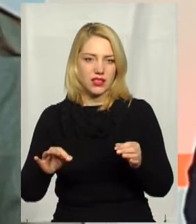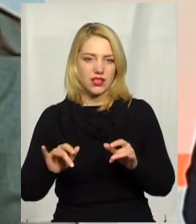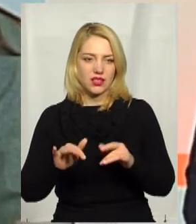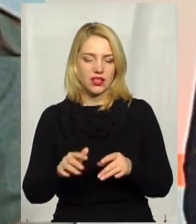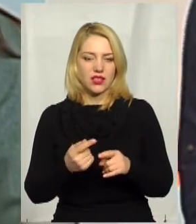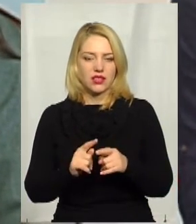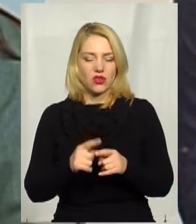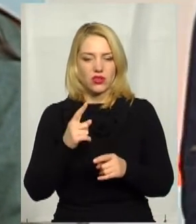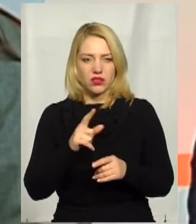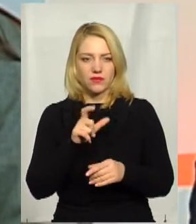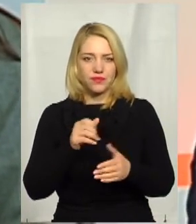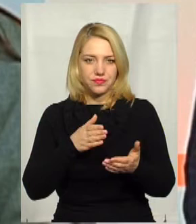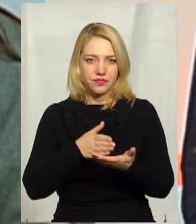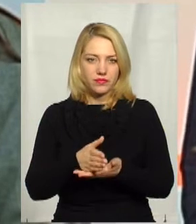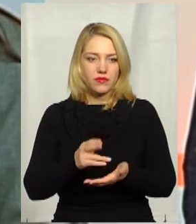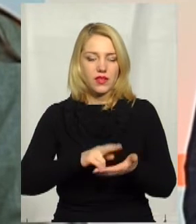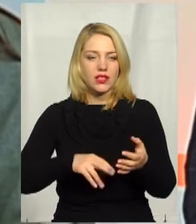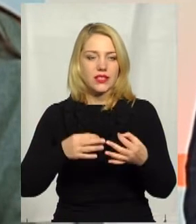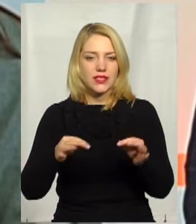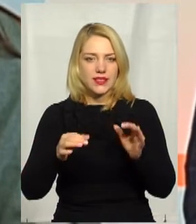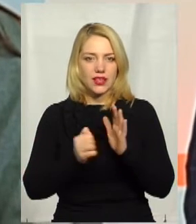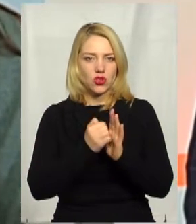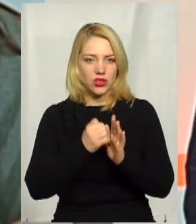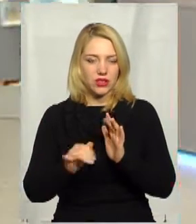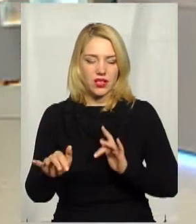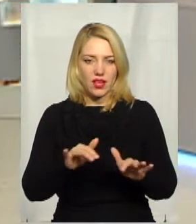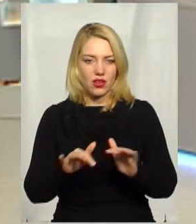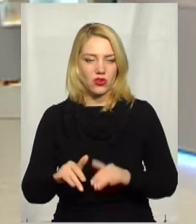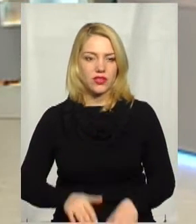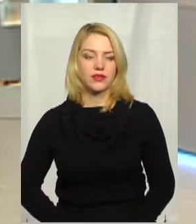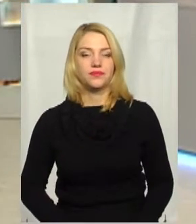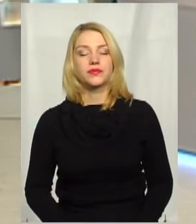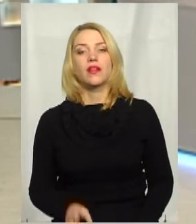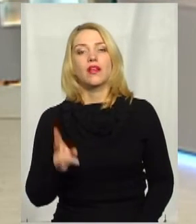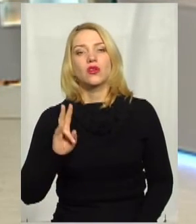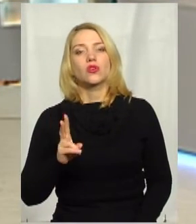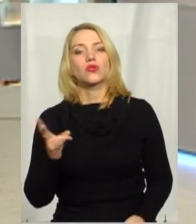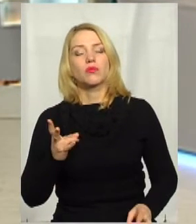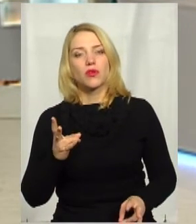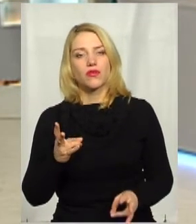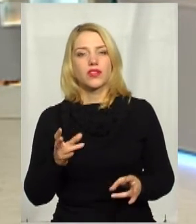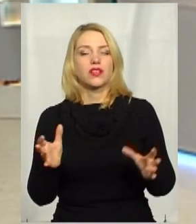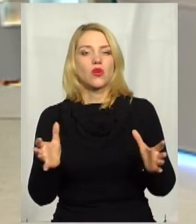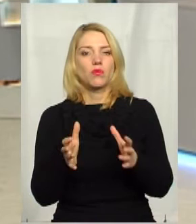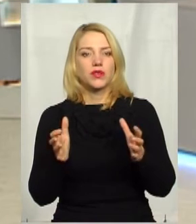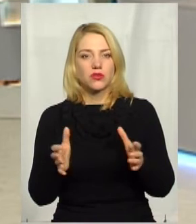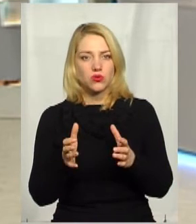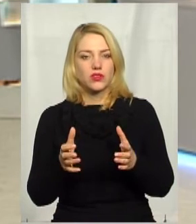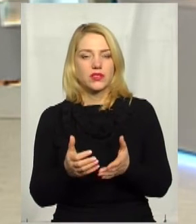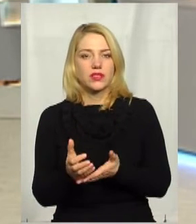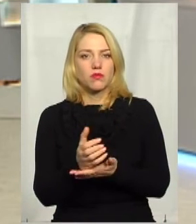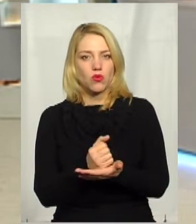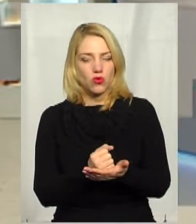одного із видів ліцензійної діяльності. А хто взагалі має опікуватися збором